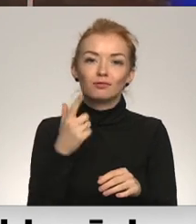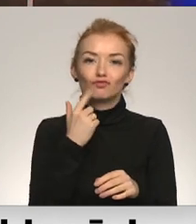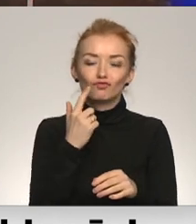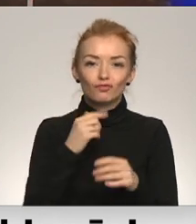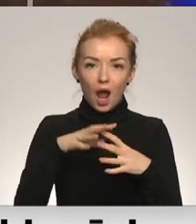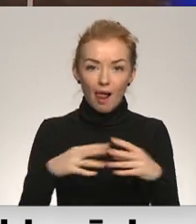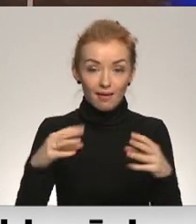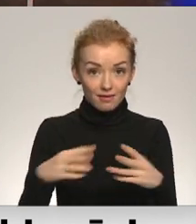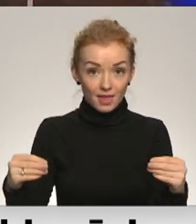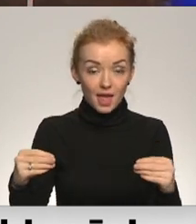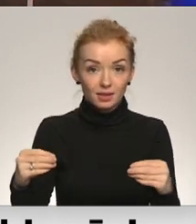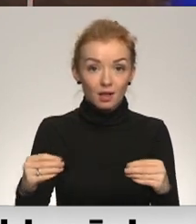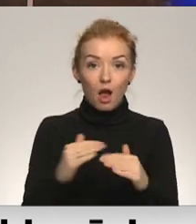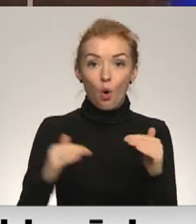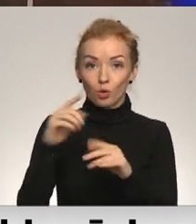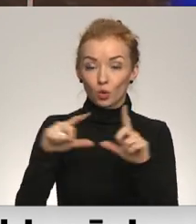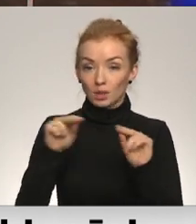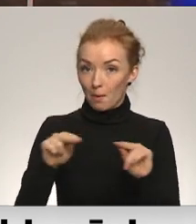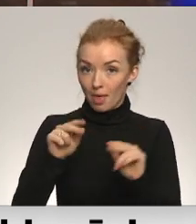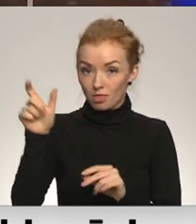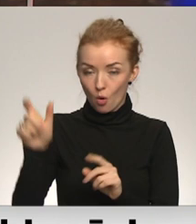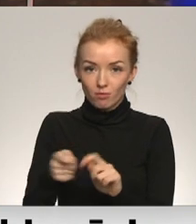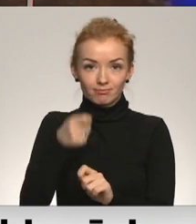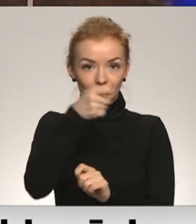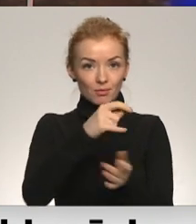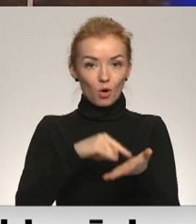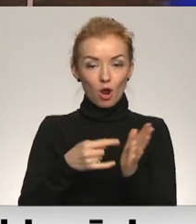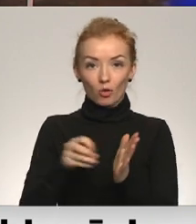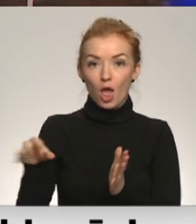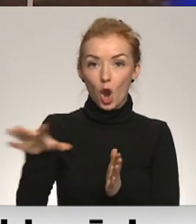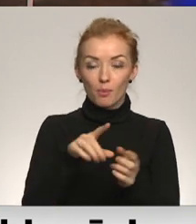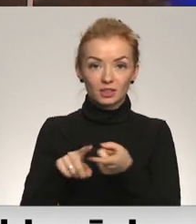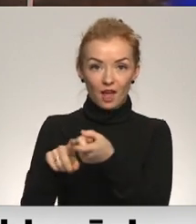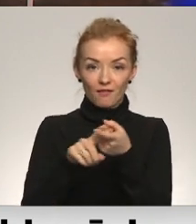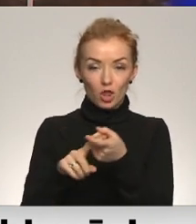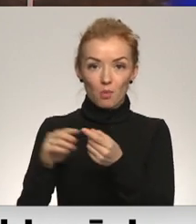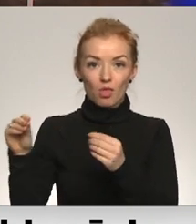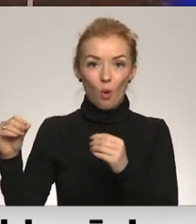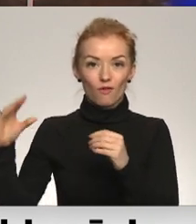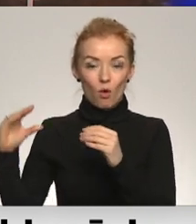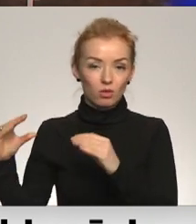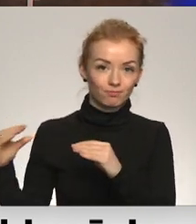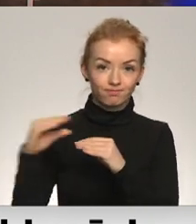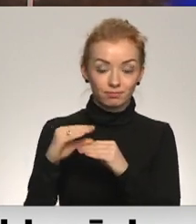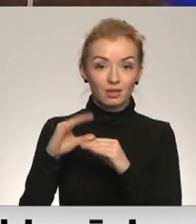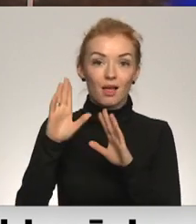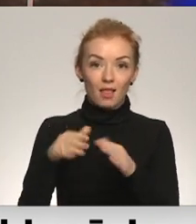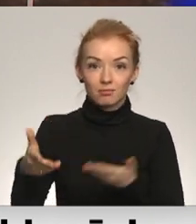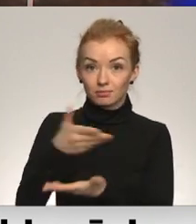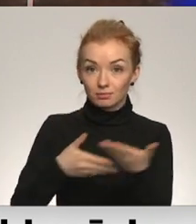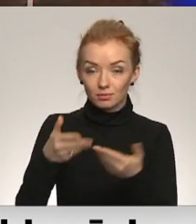aļģis. Vienas no augstskolas pedagogiem tagad iesniedzis projektu Eiropas Savienības fonda naudas piesaistē, lai sadarbībā ar uzņēmējiem